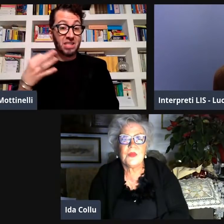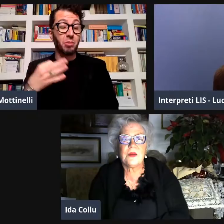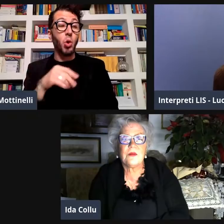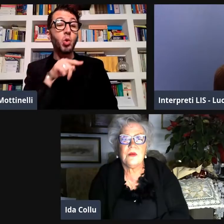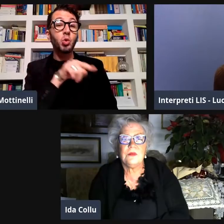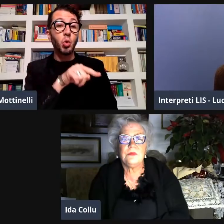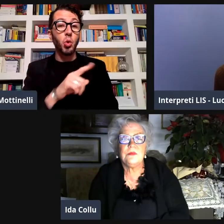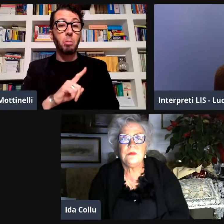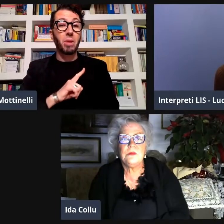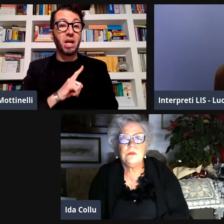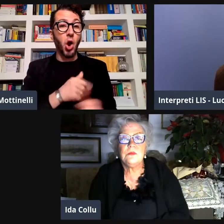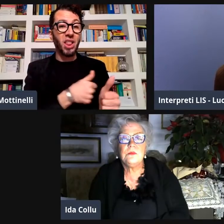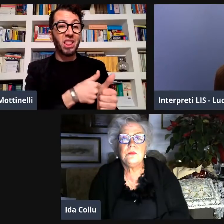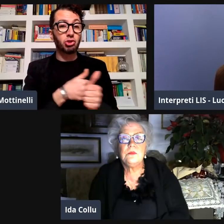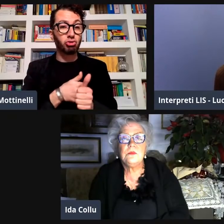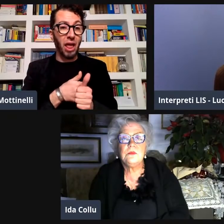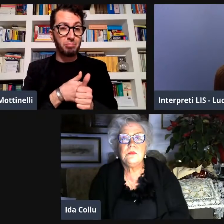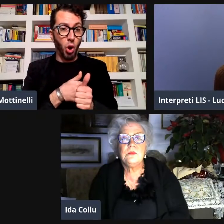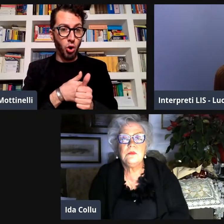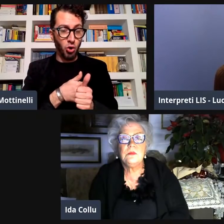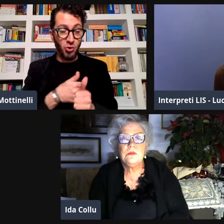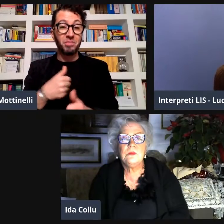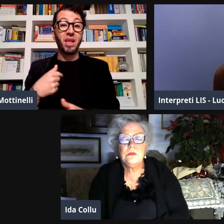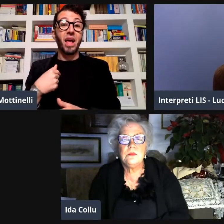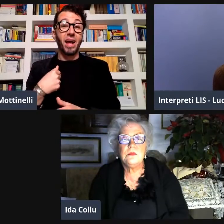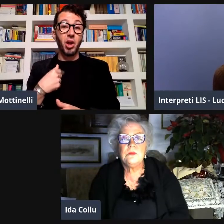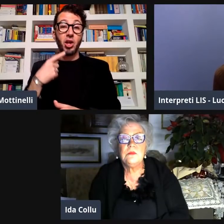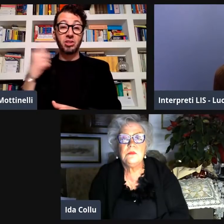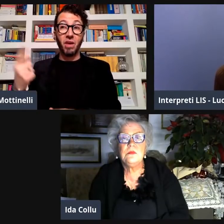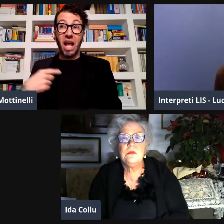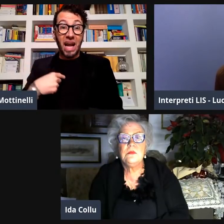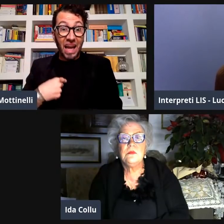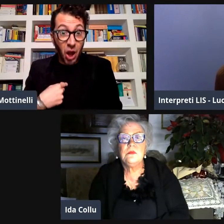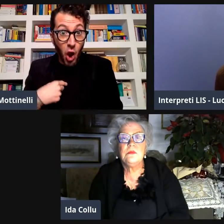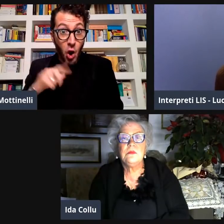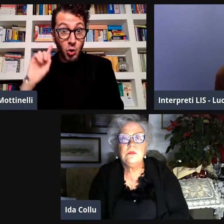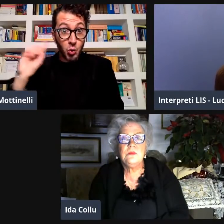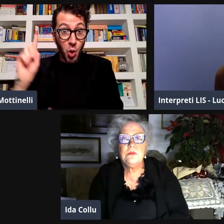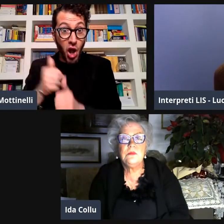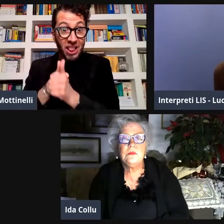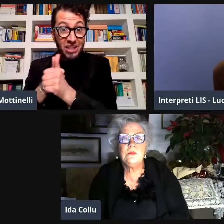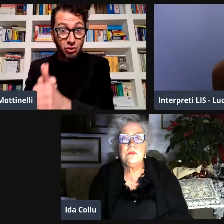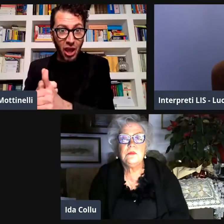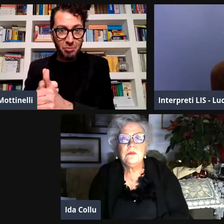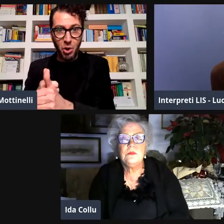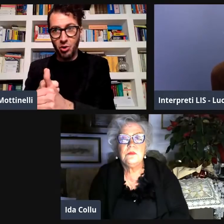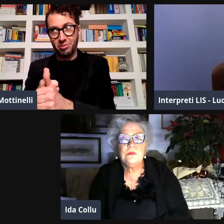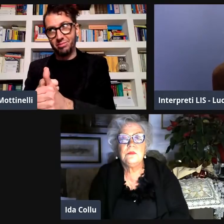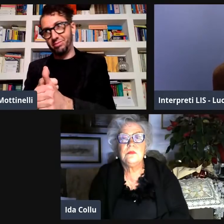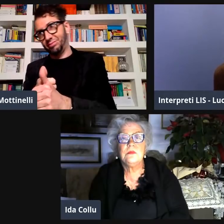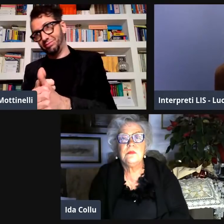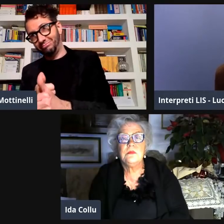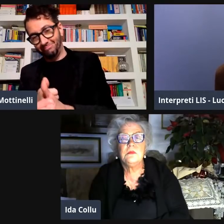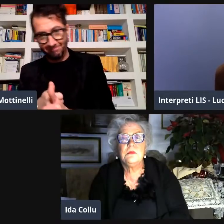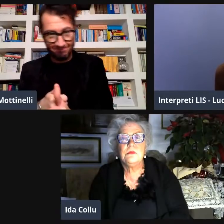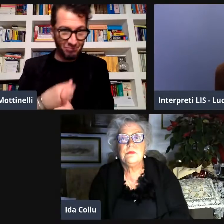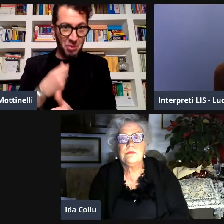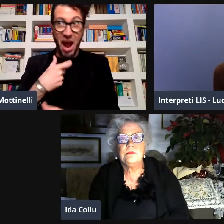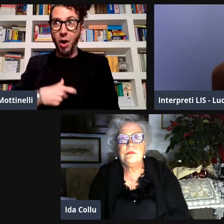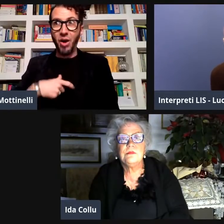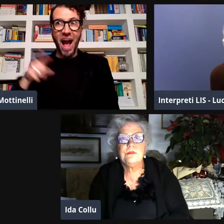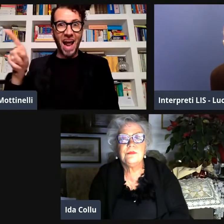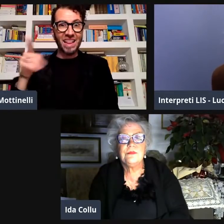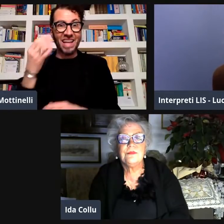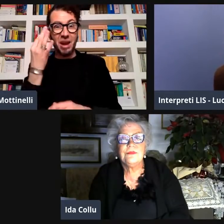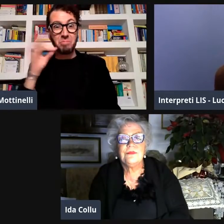io studiavo psicologia, lui ripeteva sempre che io ero suo discepolo. dicevo io? Io tuo discepolo?